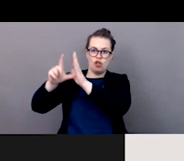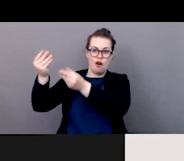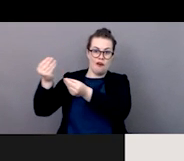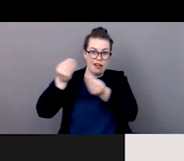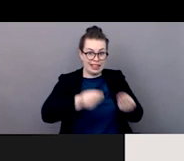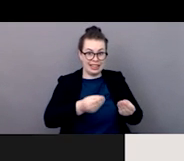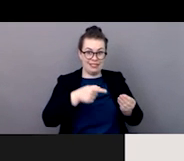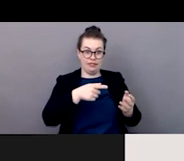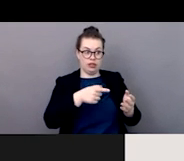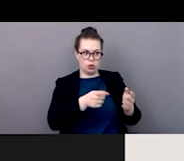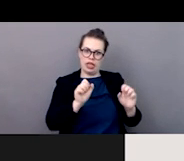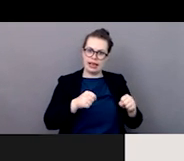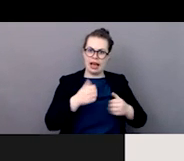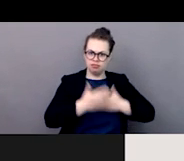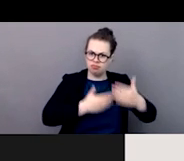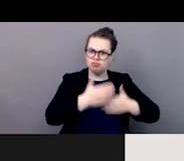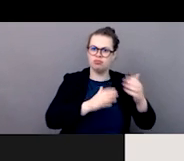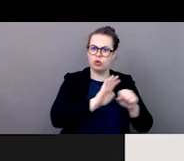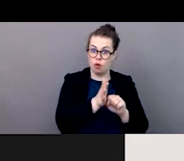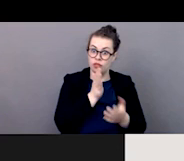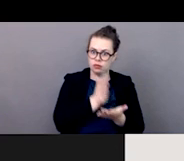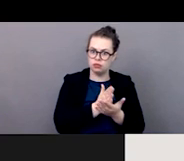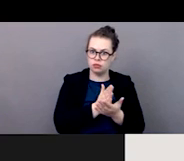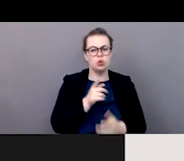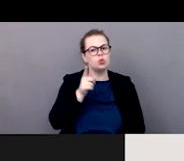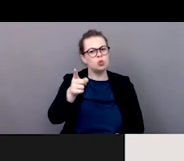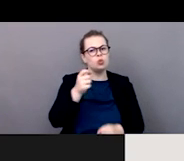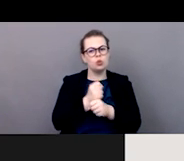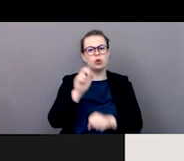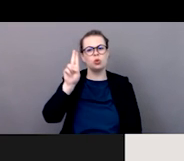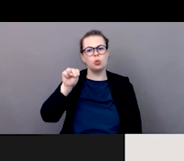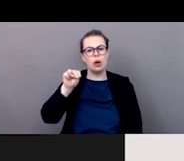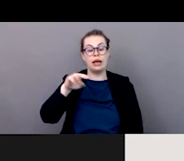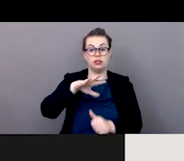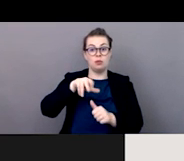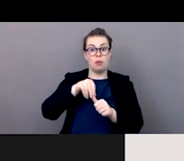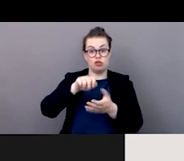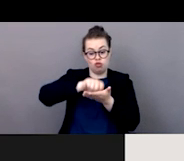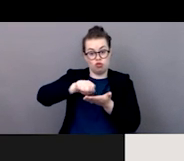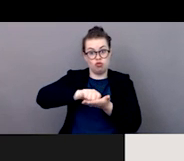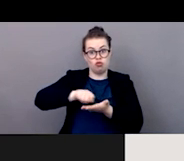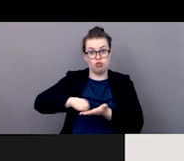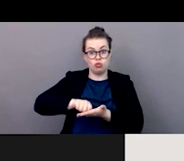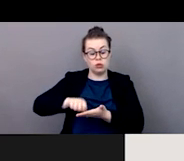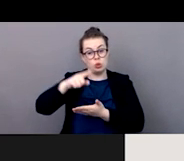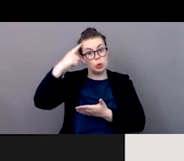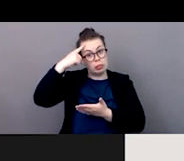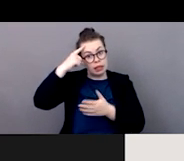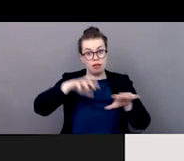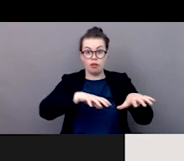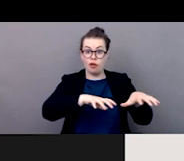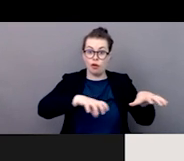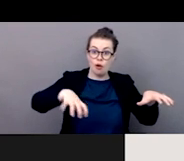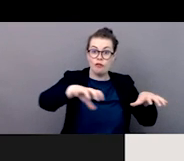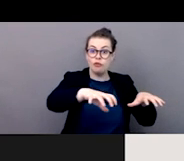faire face à ce type d'esclavage moderne de votre propre capacité en tant qu'en rapporteur onusien est-ce que sur un